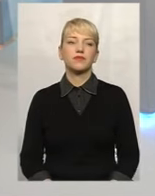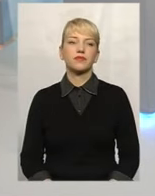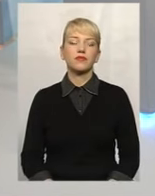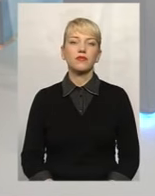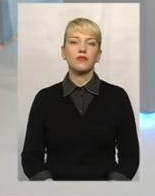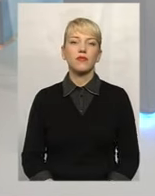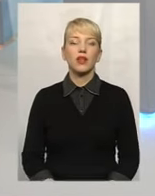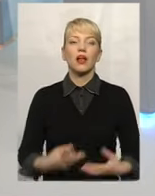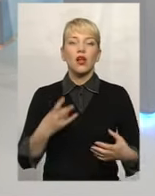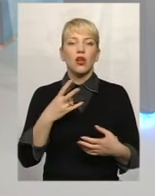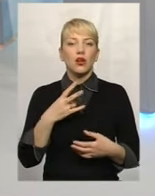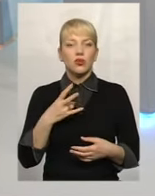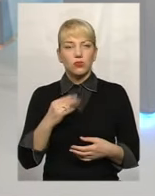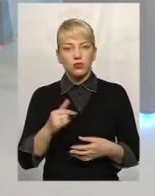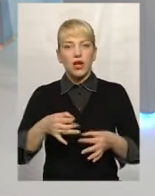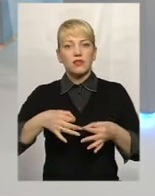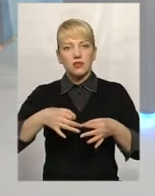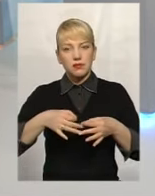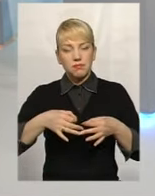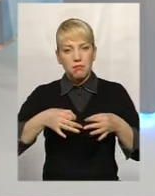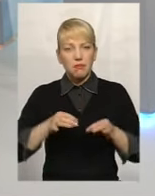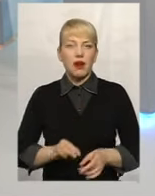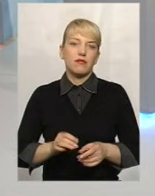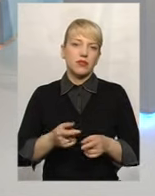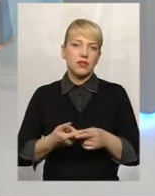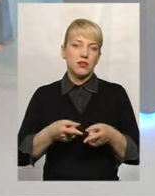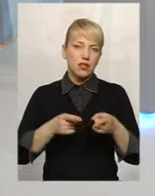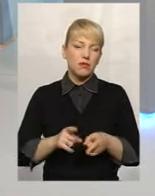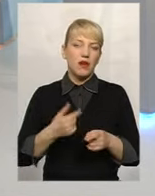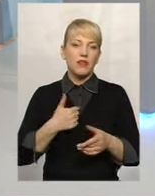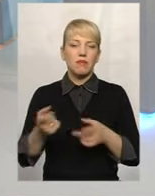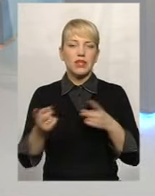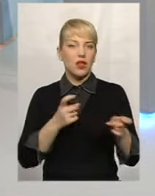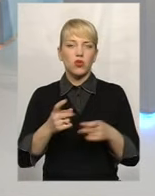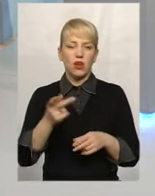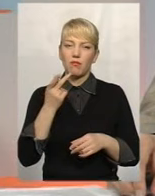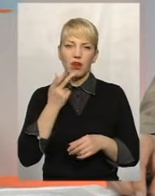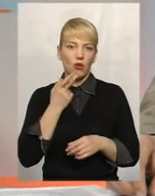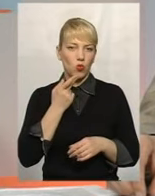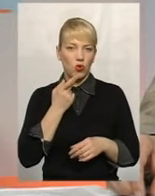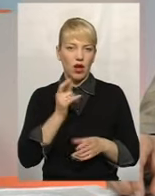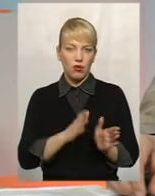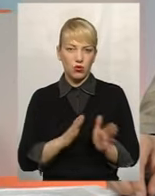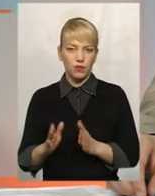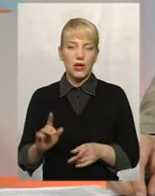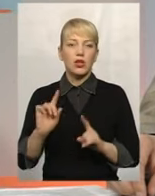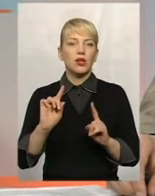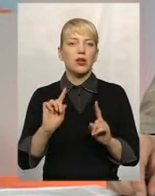насправді працівників правоохоронних органів ми залучаємо регулярно, оскільки не завжди